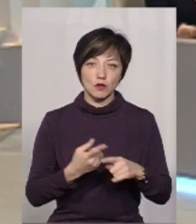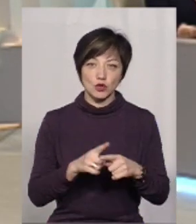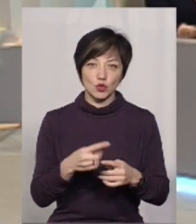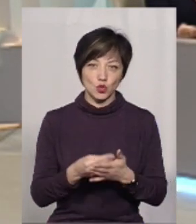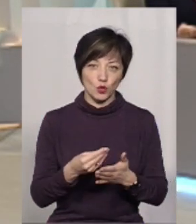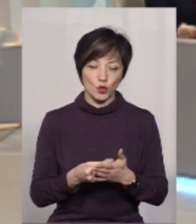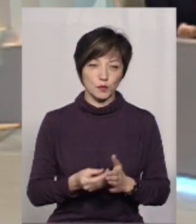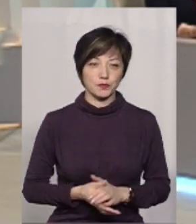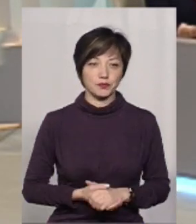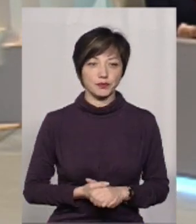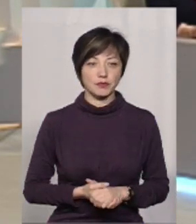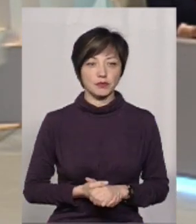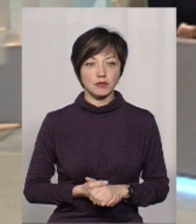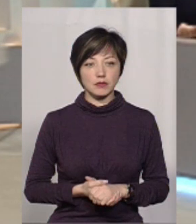цю суму.